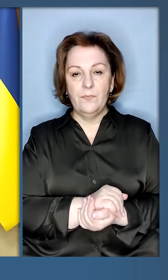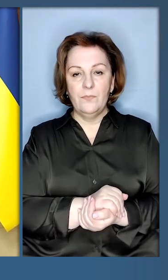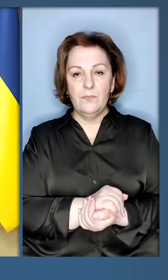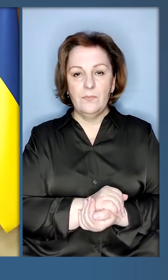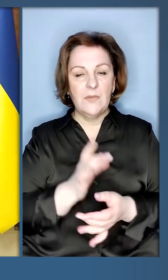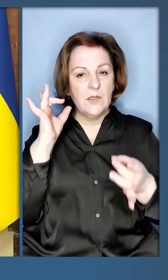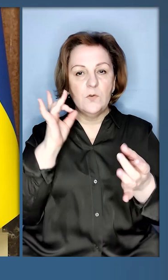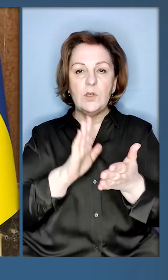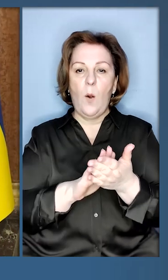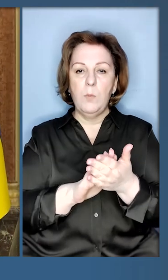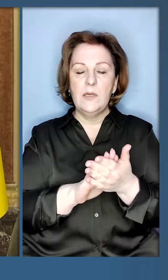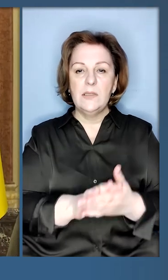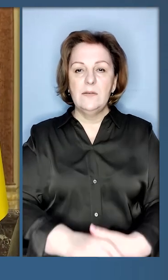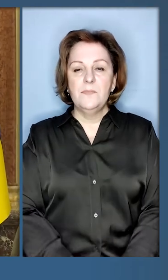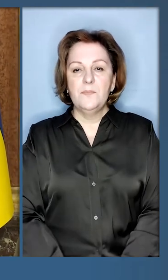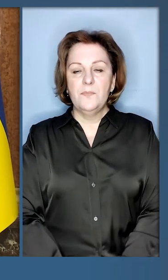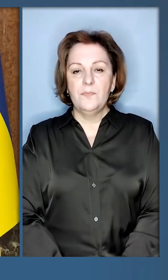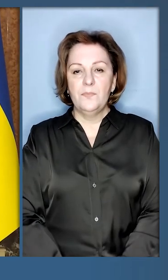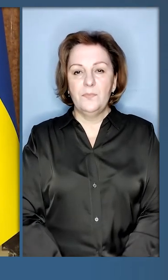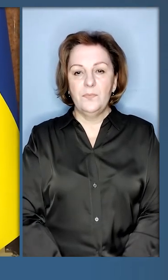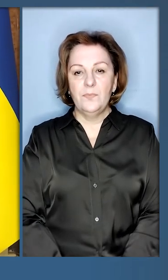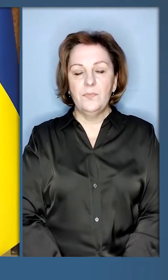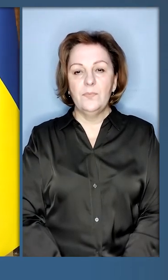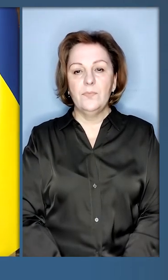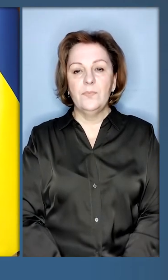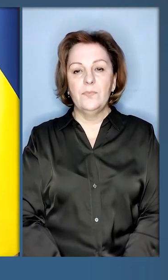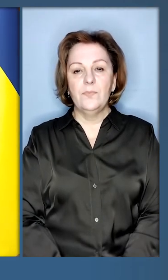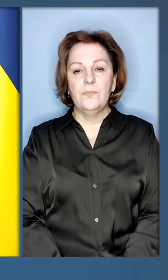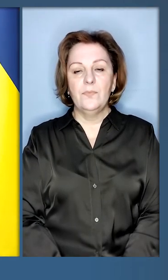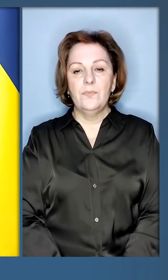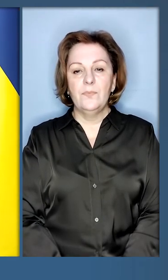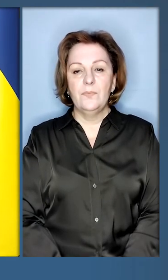музика.